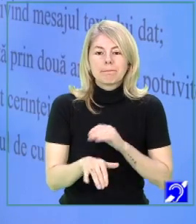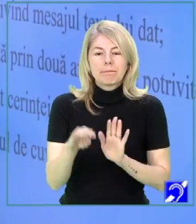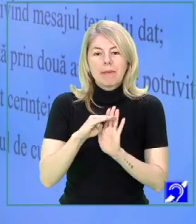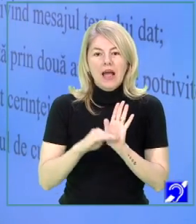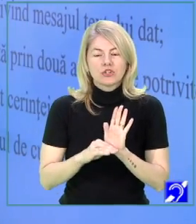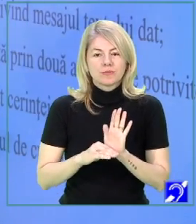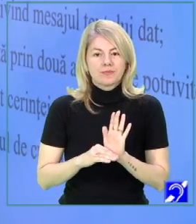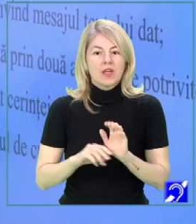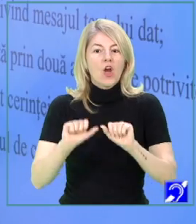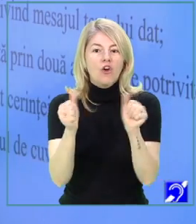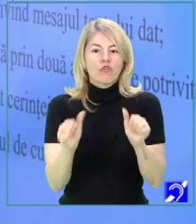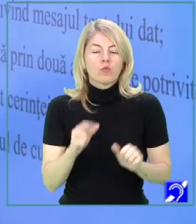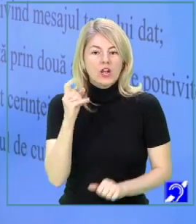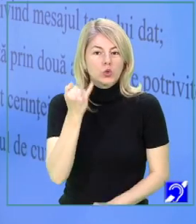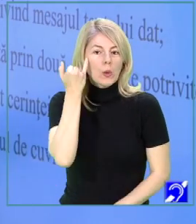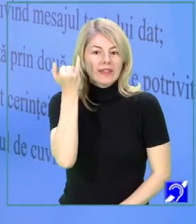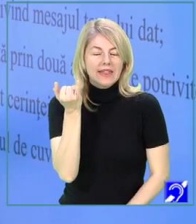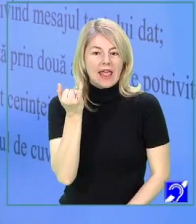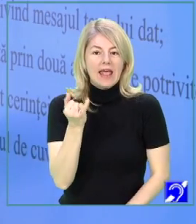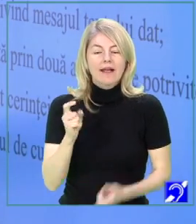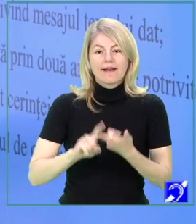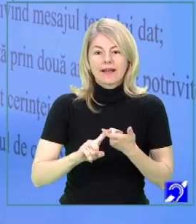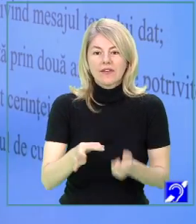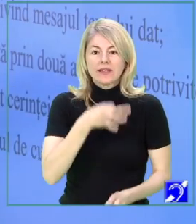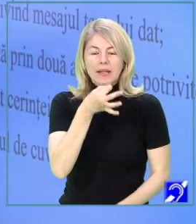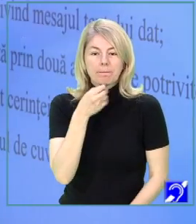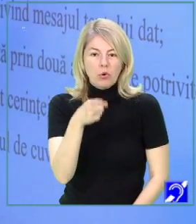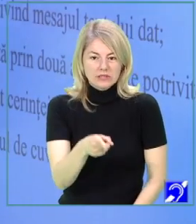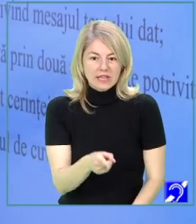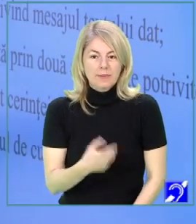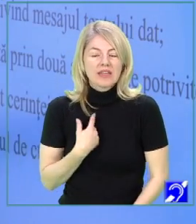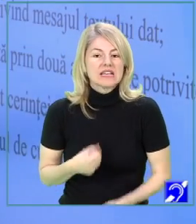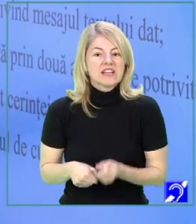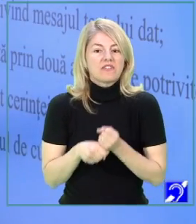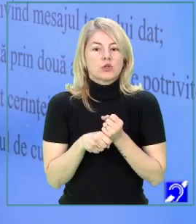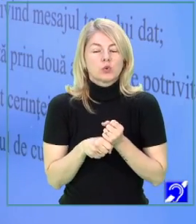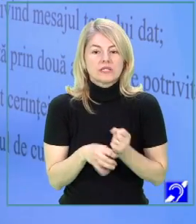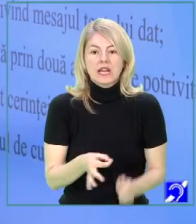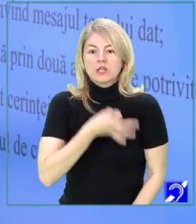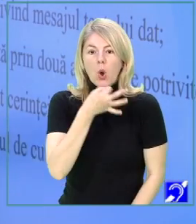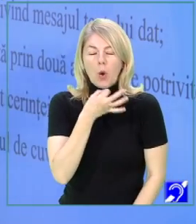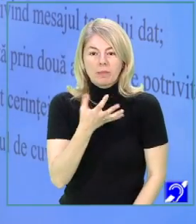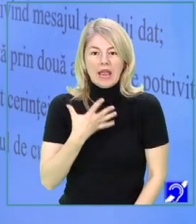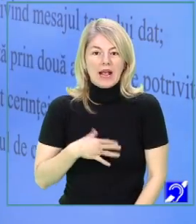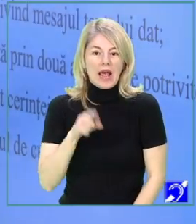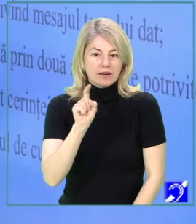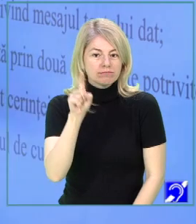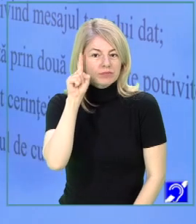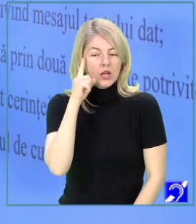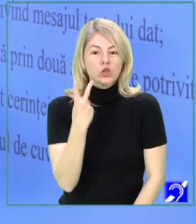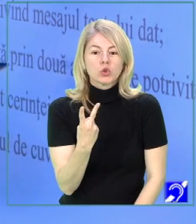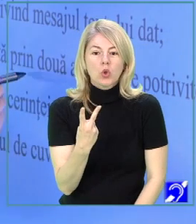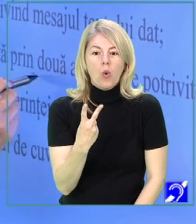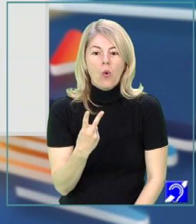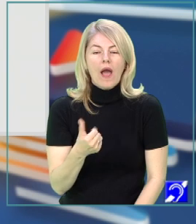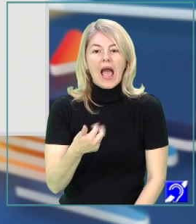cere să formulați o opinie privind mesajul textului dat. Să vă susțineți opinia formulată prin două